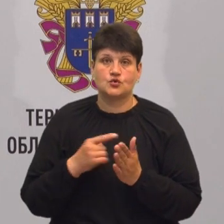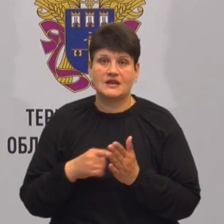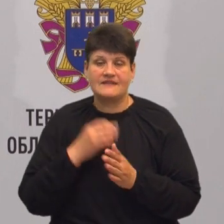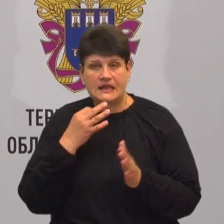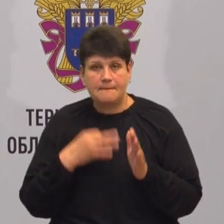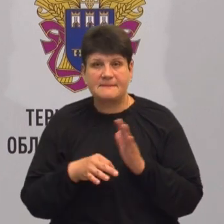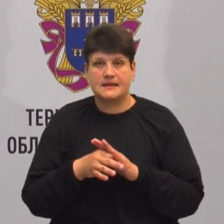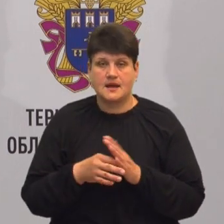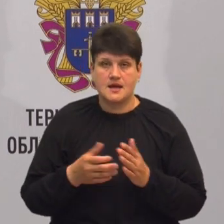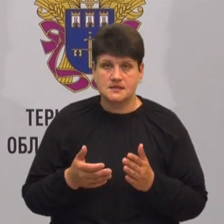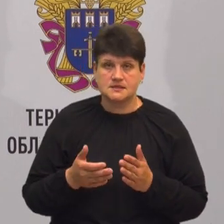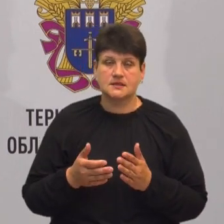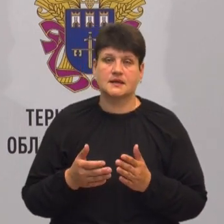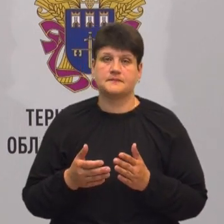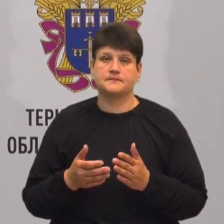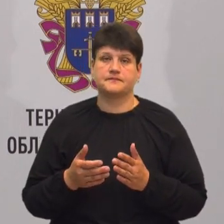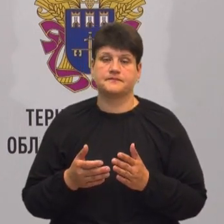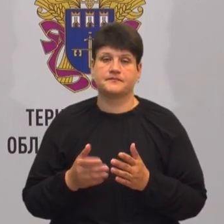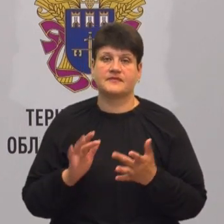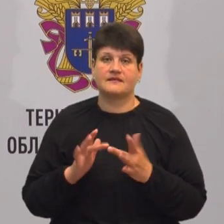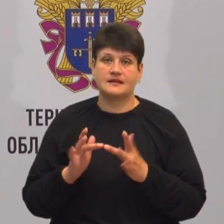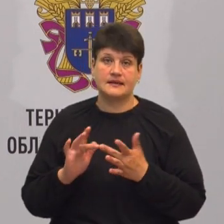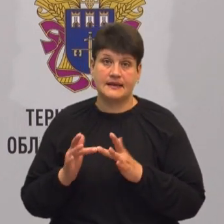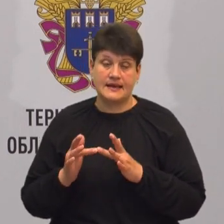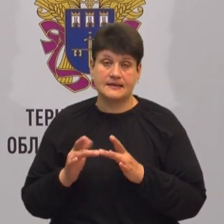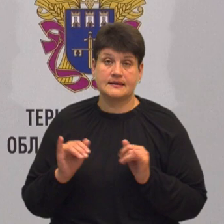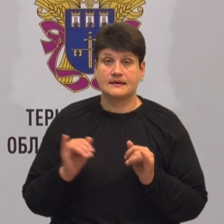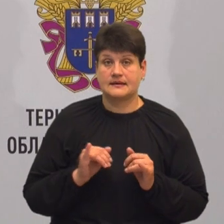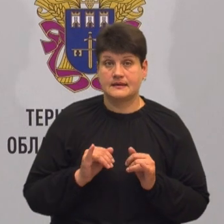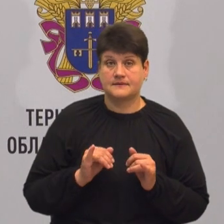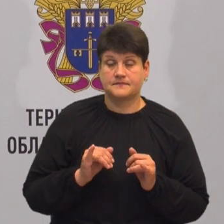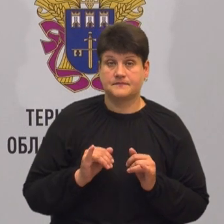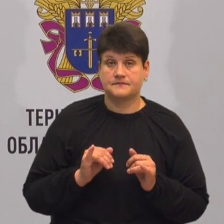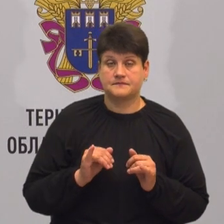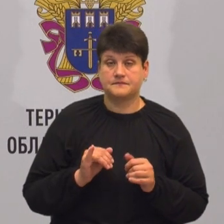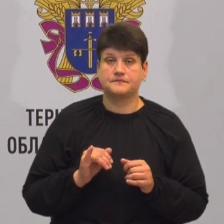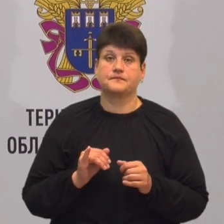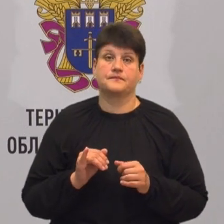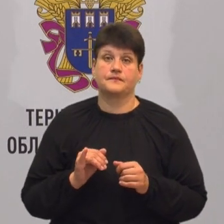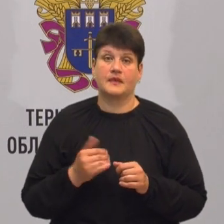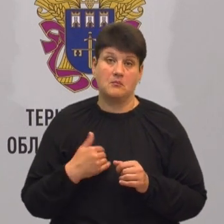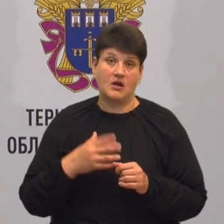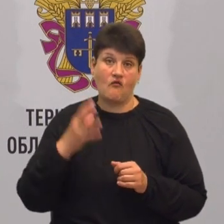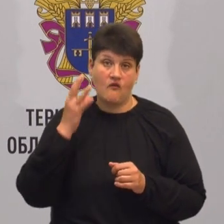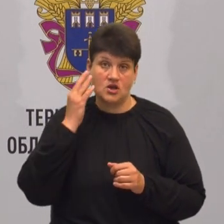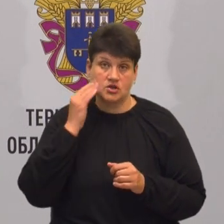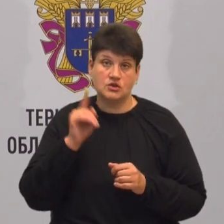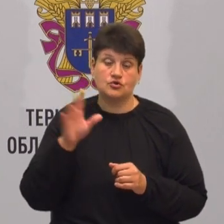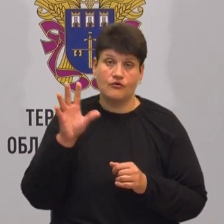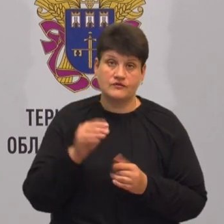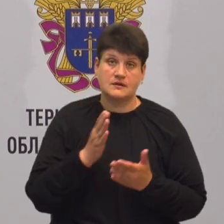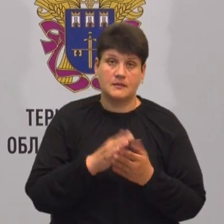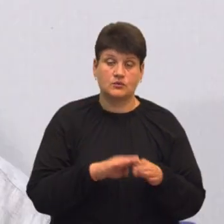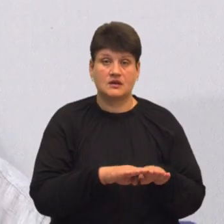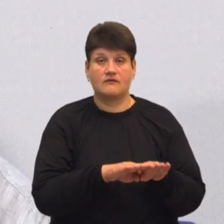в інтернеті. І таким чином ми вважали, що всі мають бути у